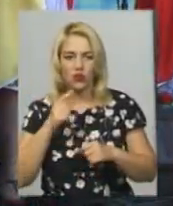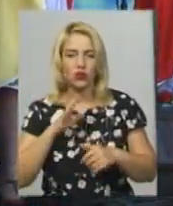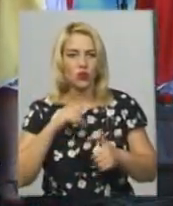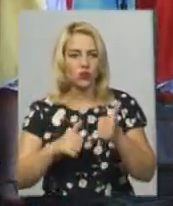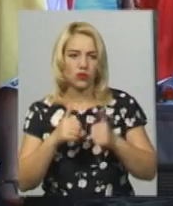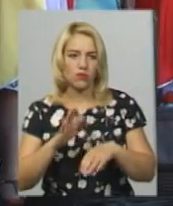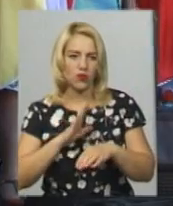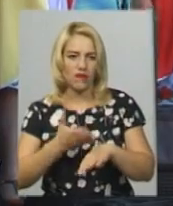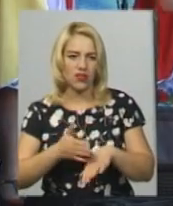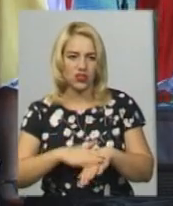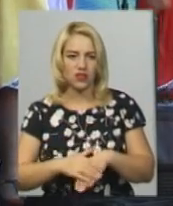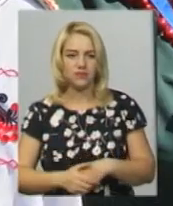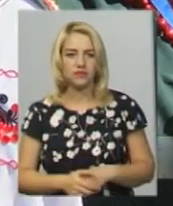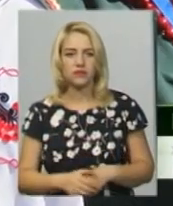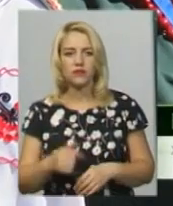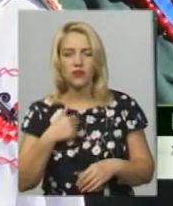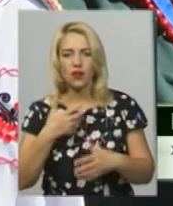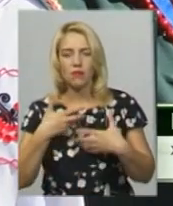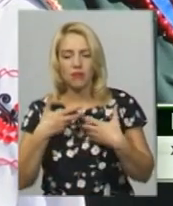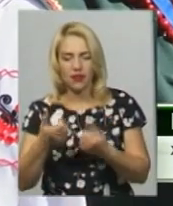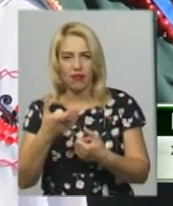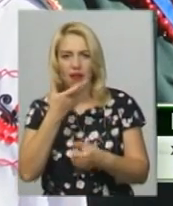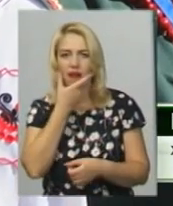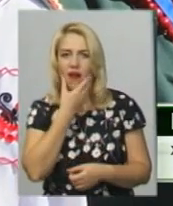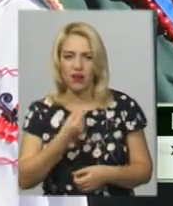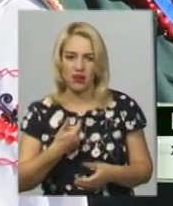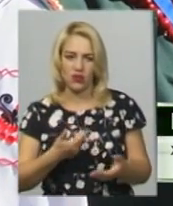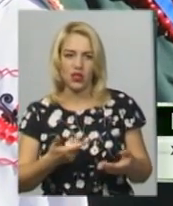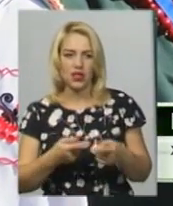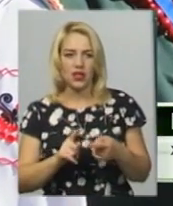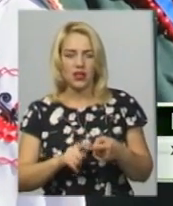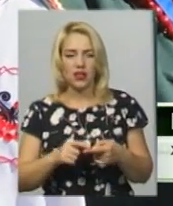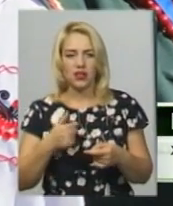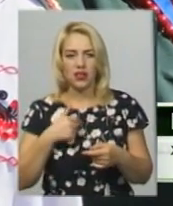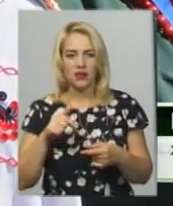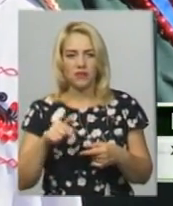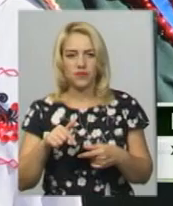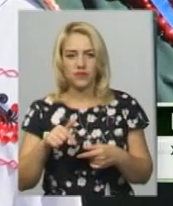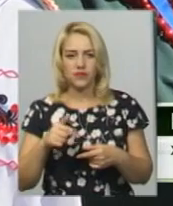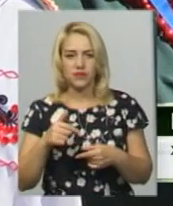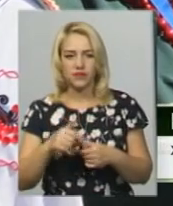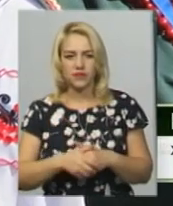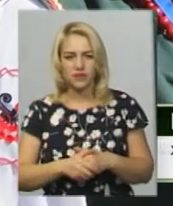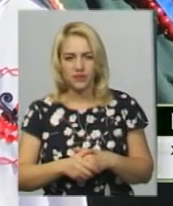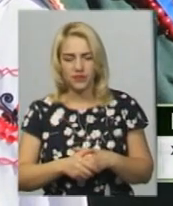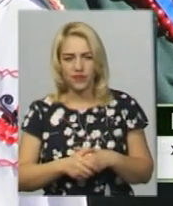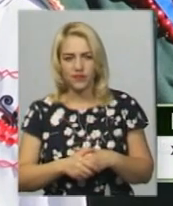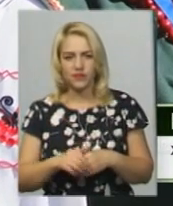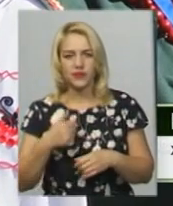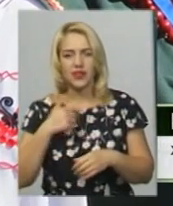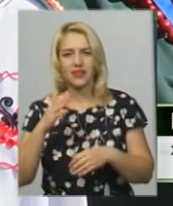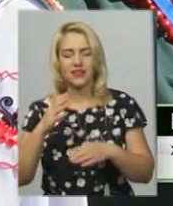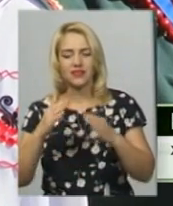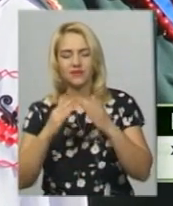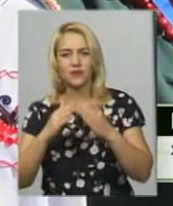важка. Дуже нас прийняли, дуже гарно, наші хазяїни, де ми встановилися, де ми ночували,